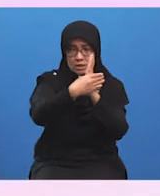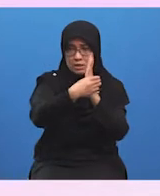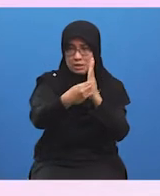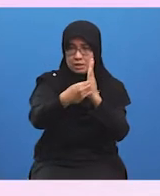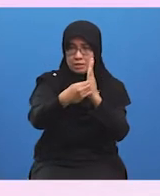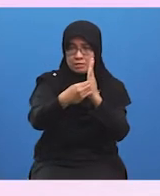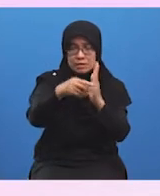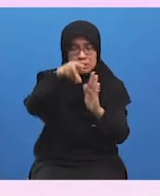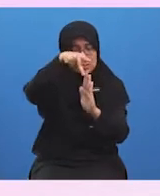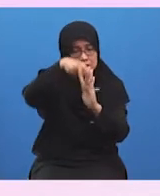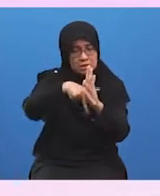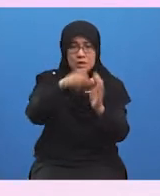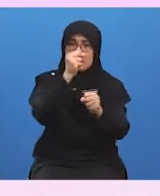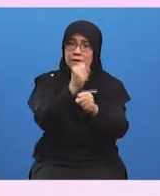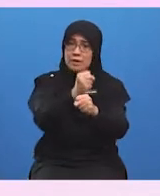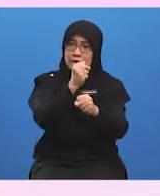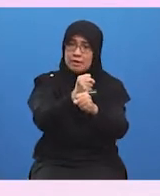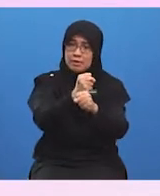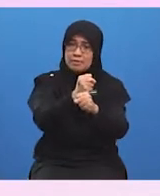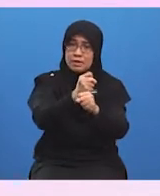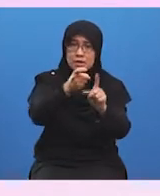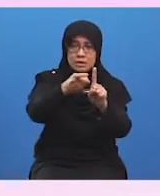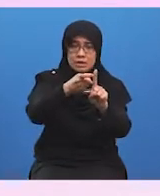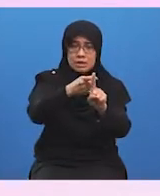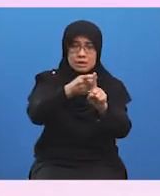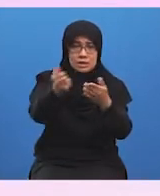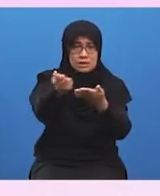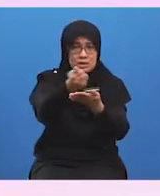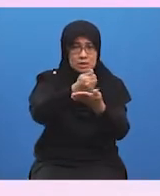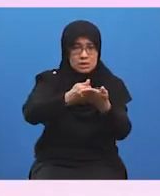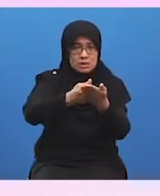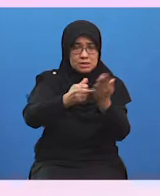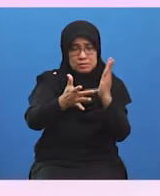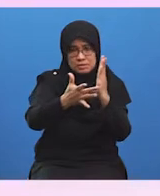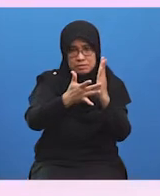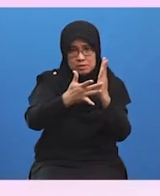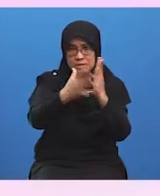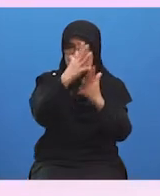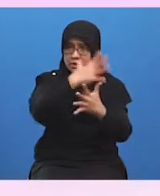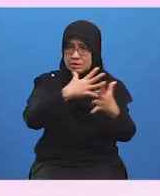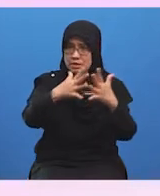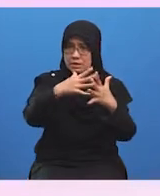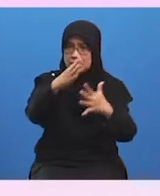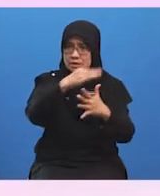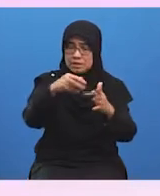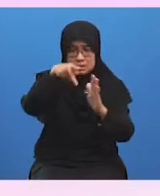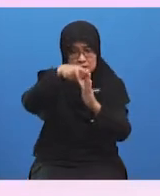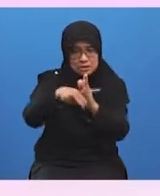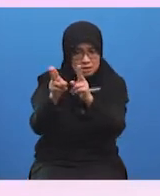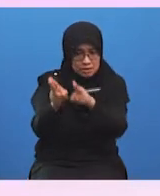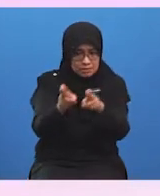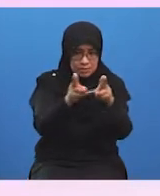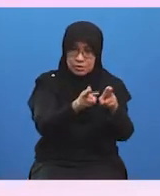pekerja PKS dari aspek teknikal dan pengurusan, terutama dalam bidang